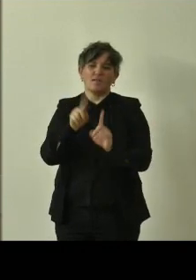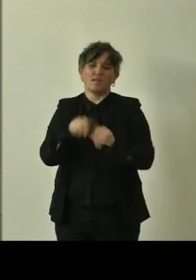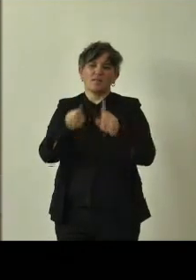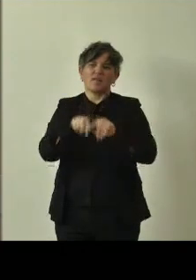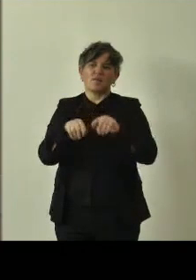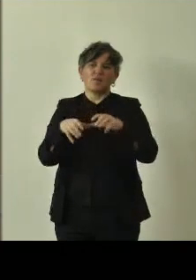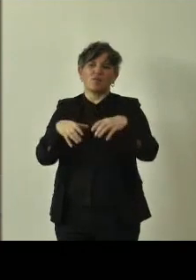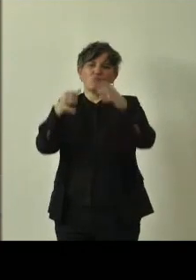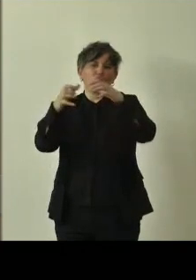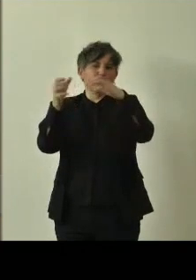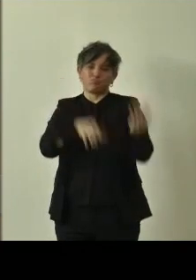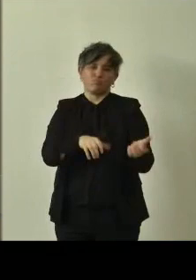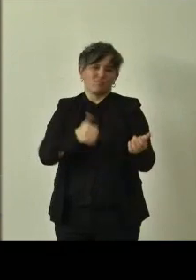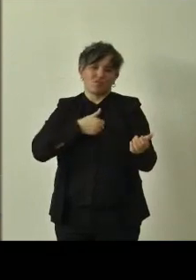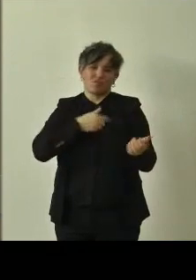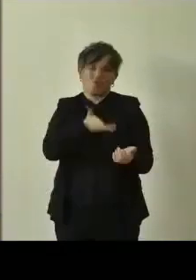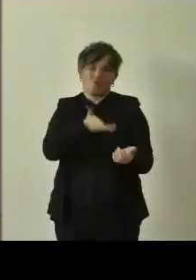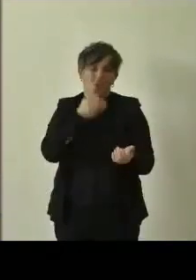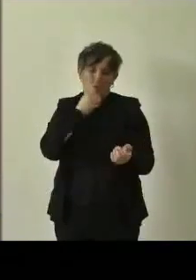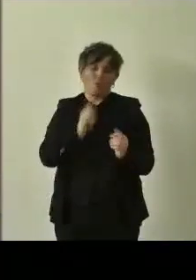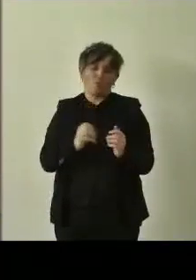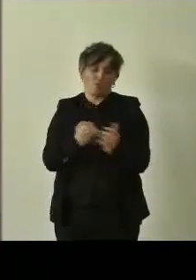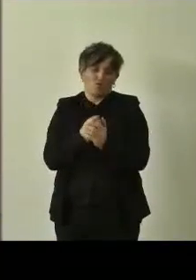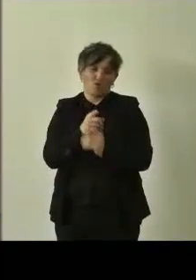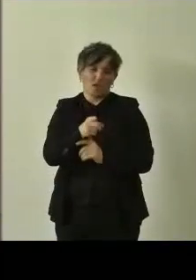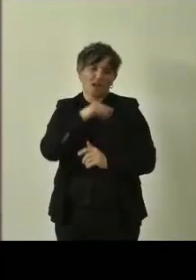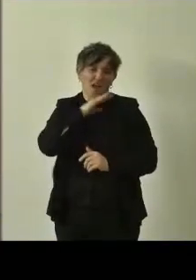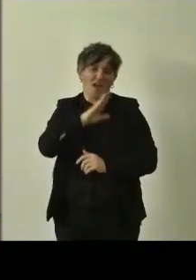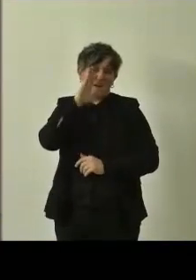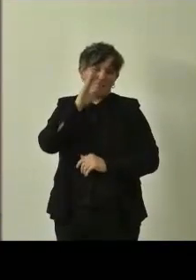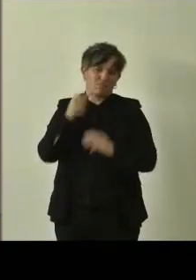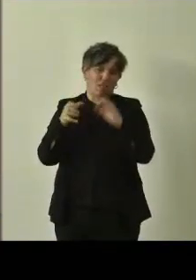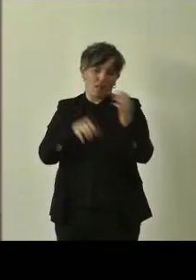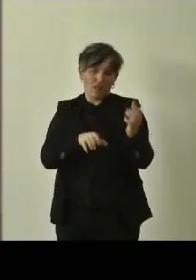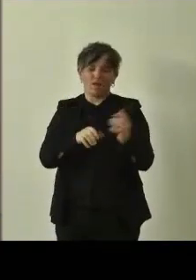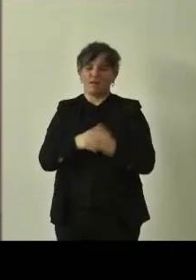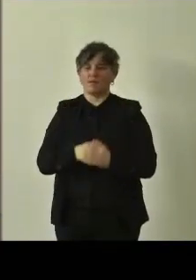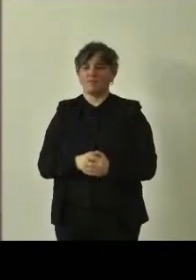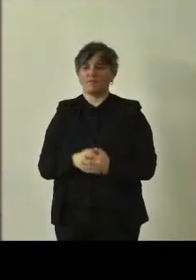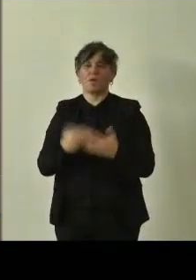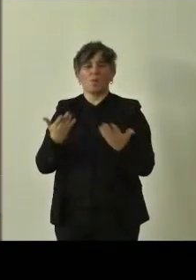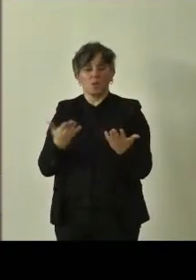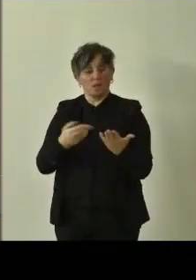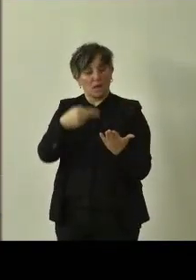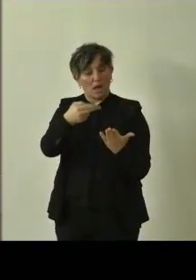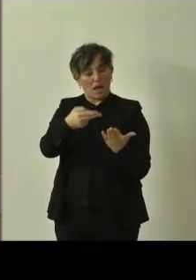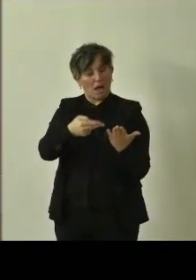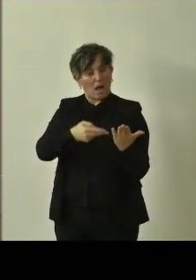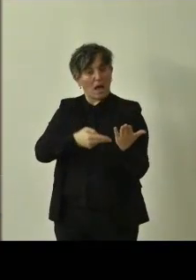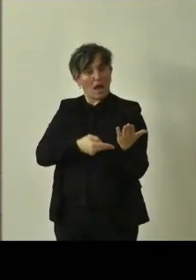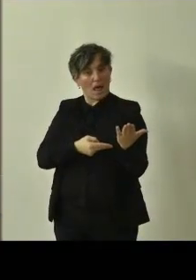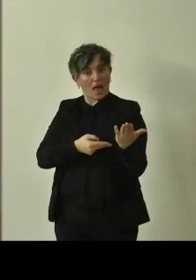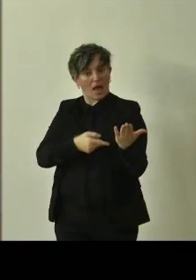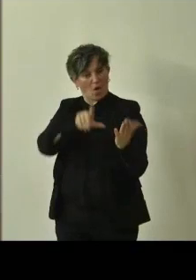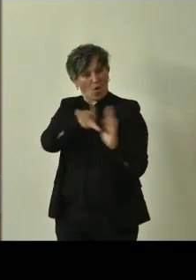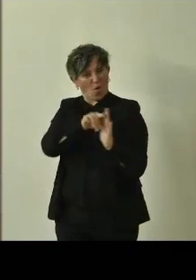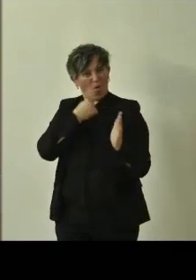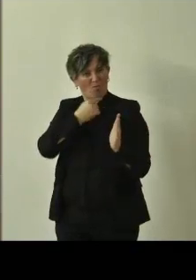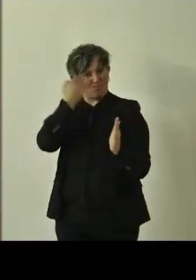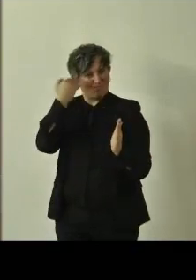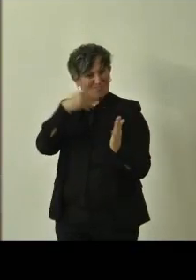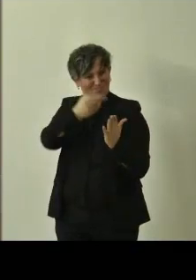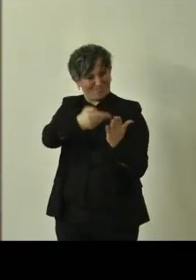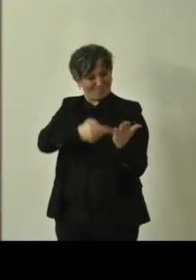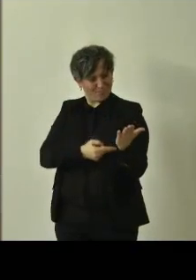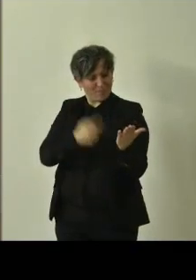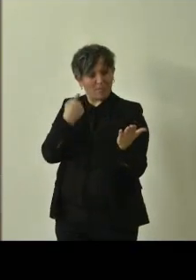al suolo e quindi succede che in questo elenco di alberi monumentali istituito dalla legge noi